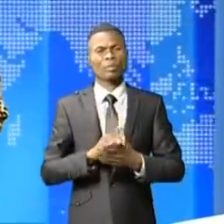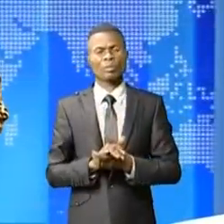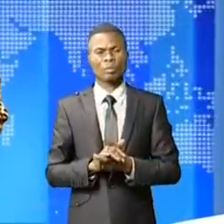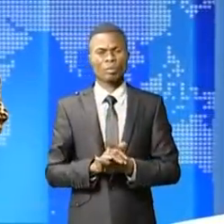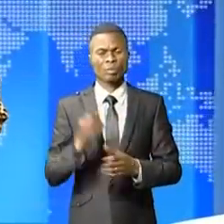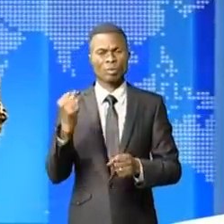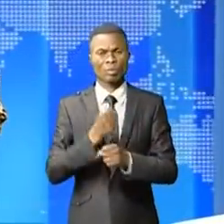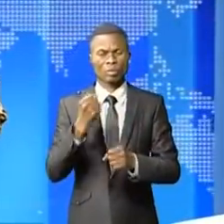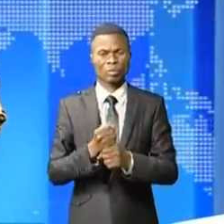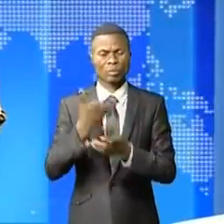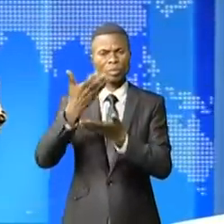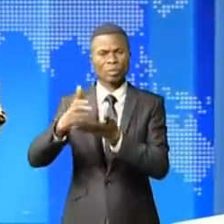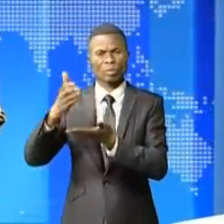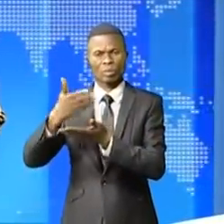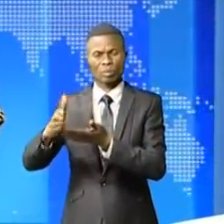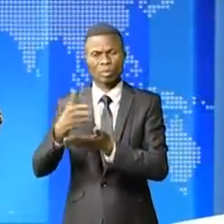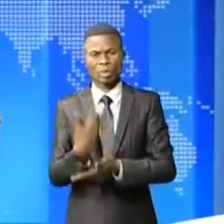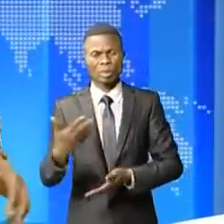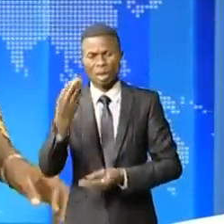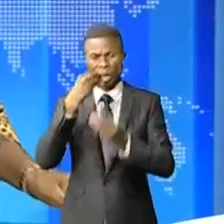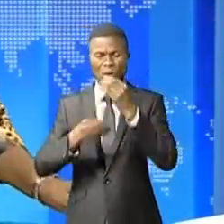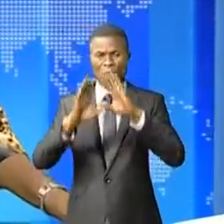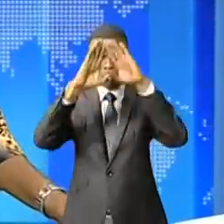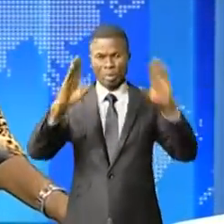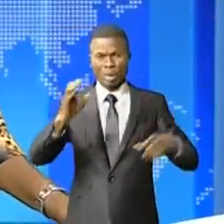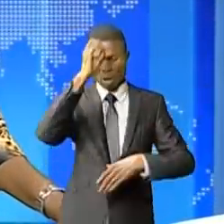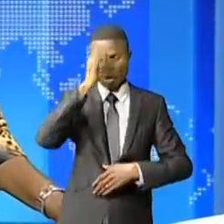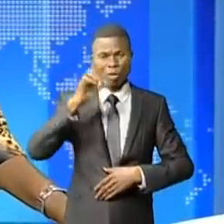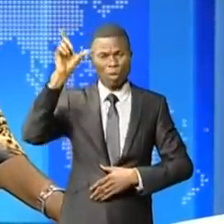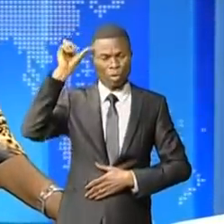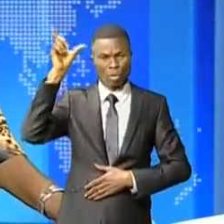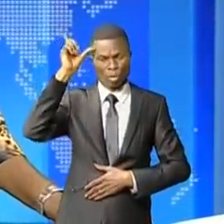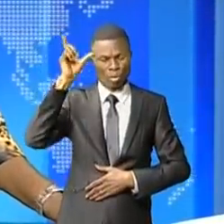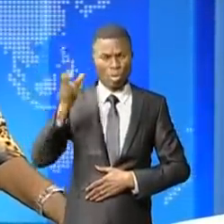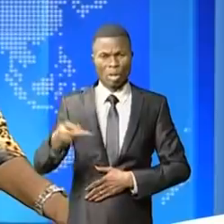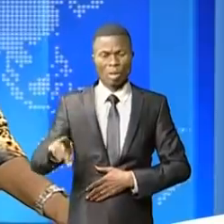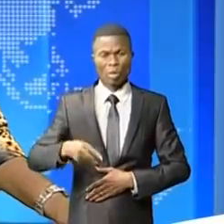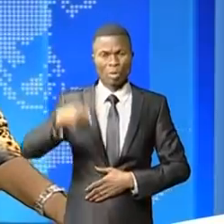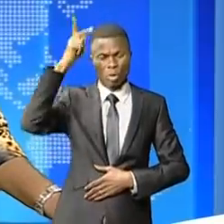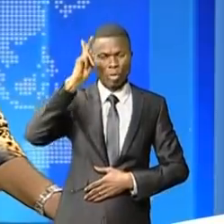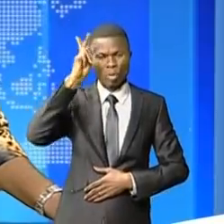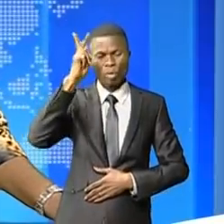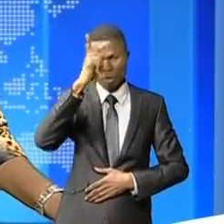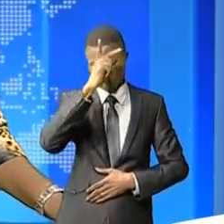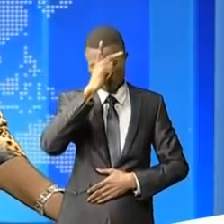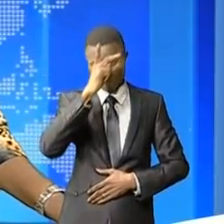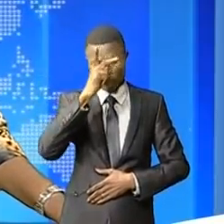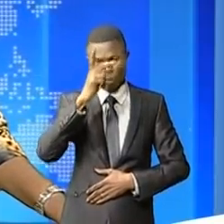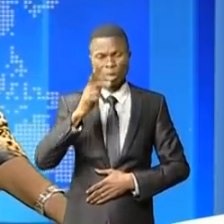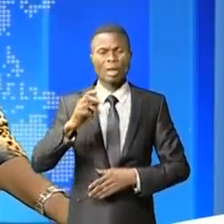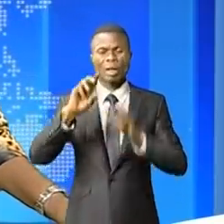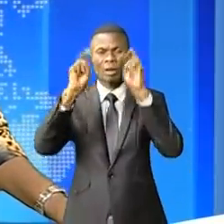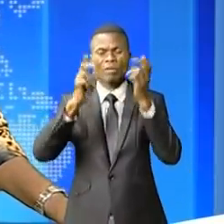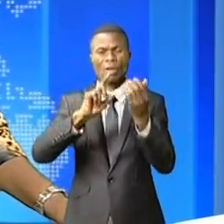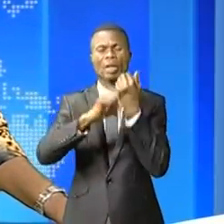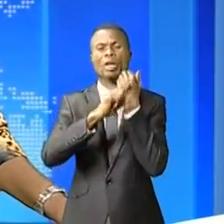Opération des distributions de vivres aux orphelins de Lubumbashi dans la province du Okatanga et de Goma.